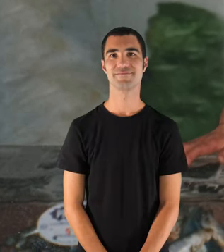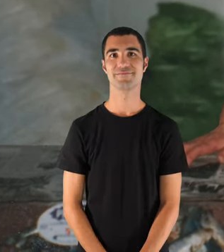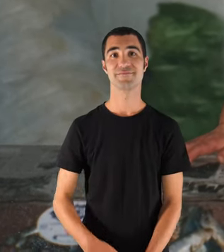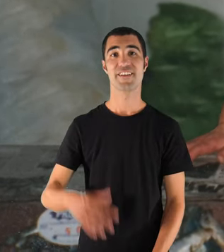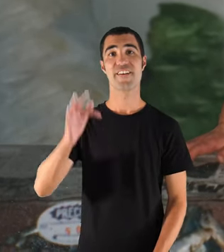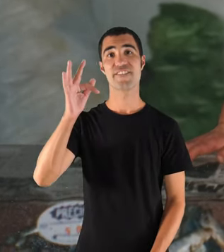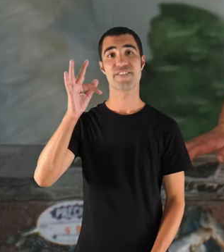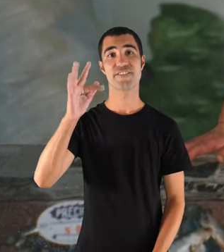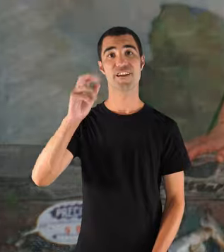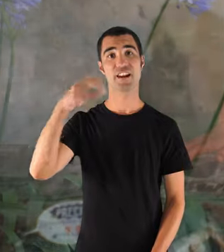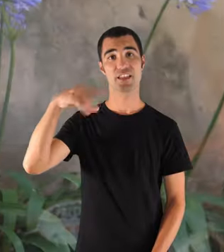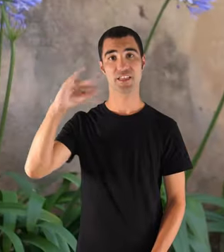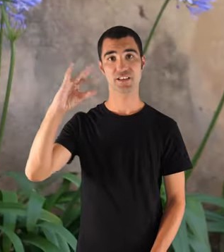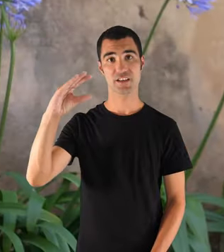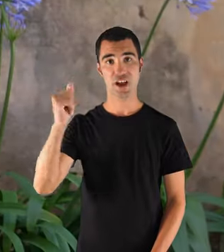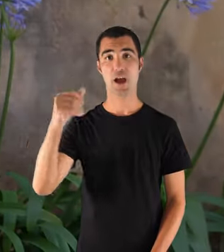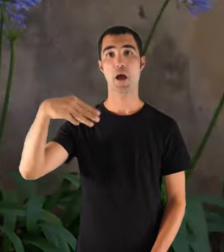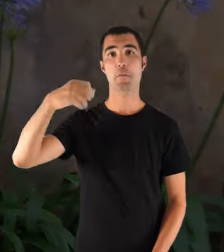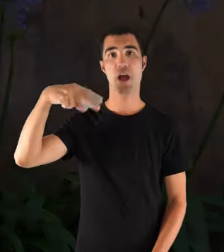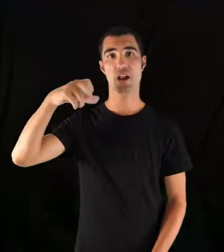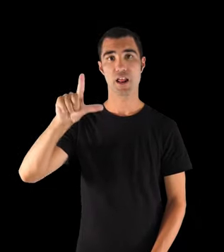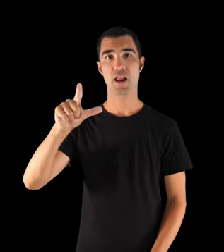Francisca Maiol Garau, l'any 33.